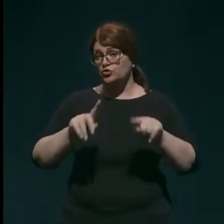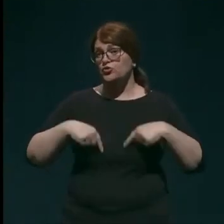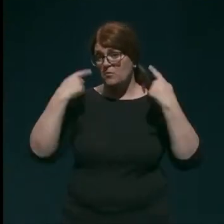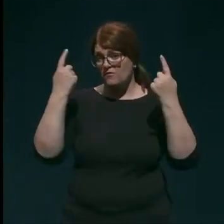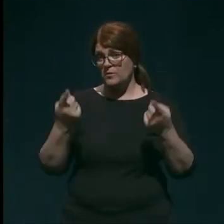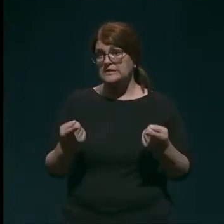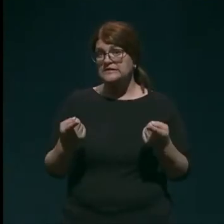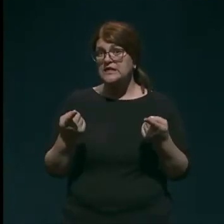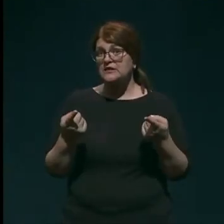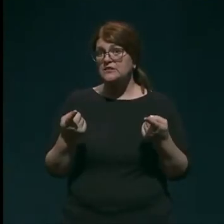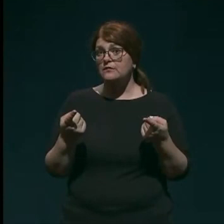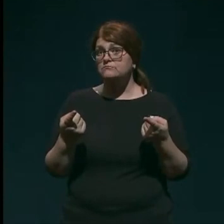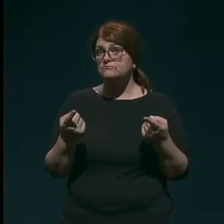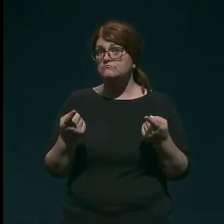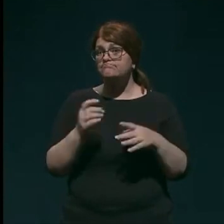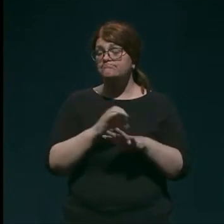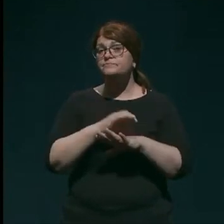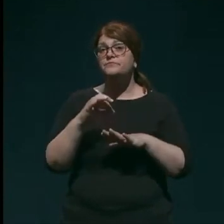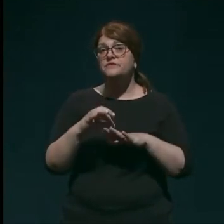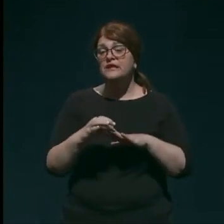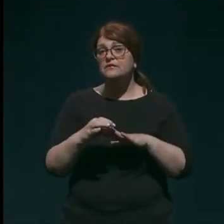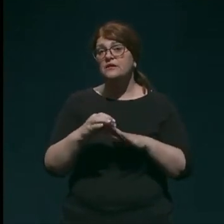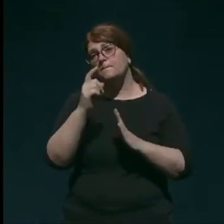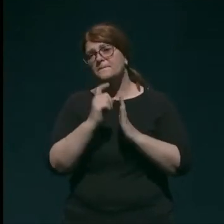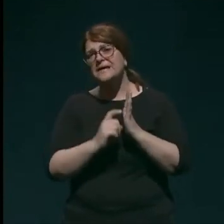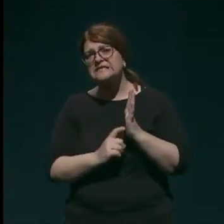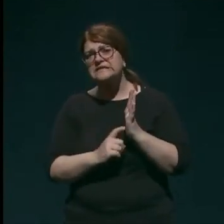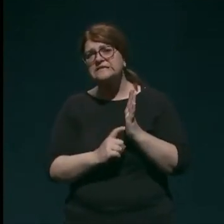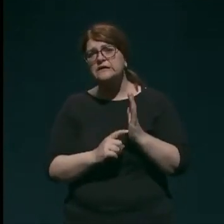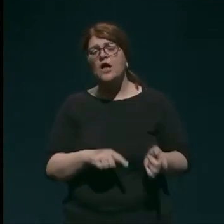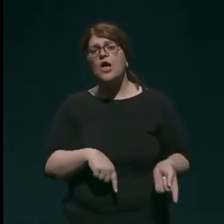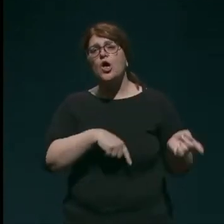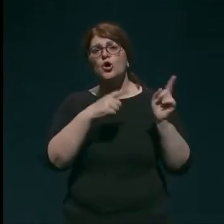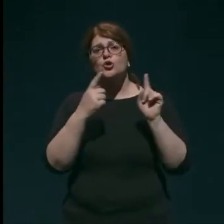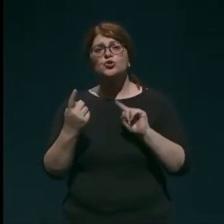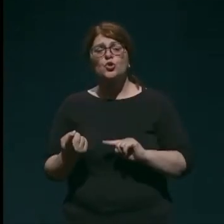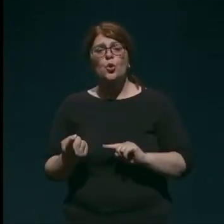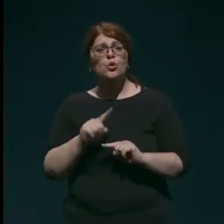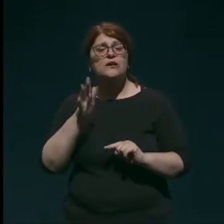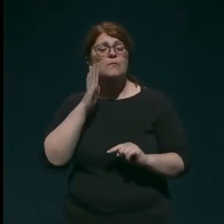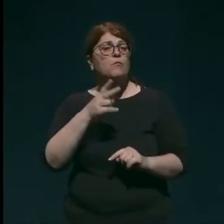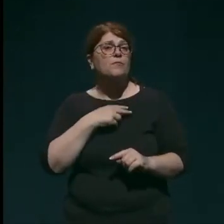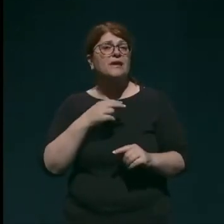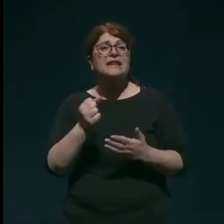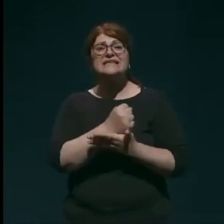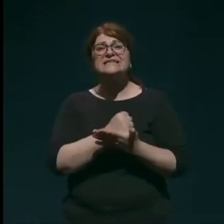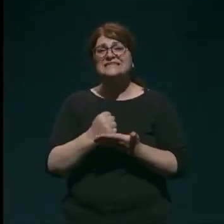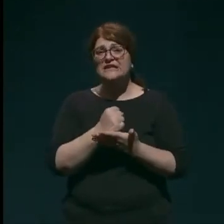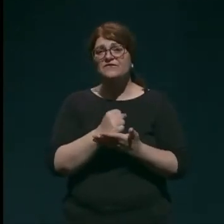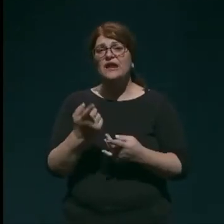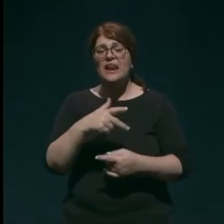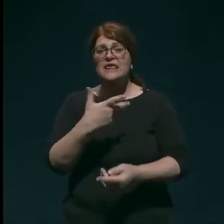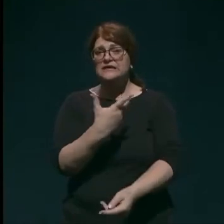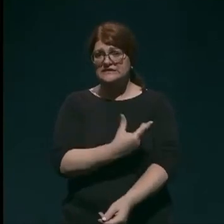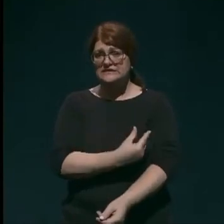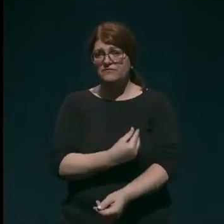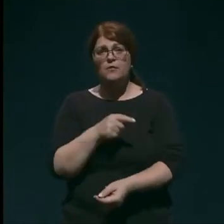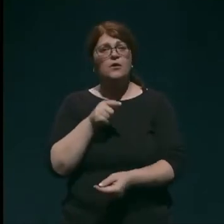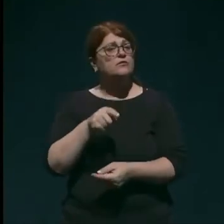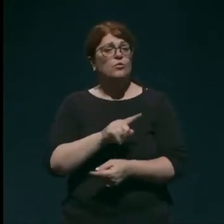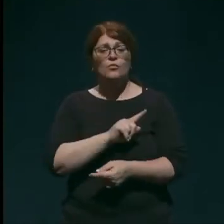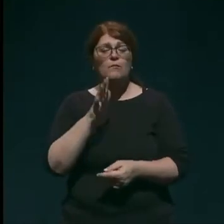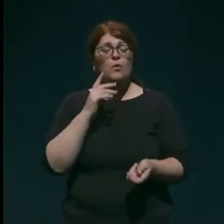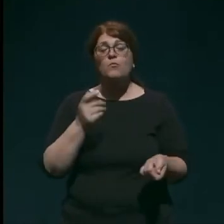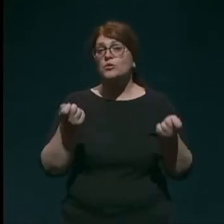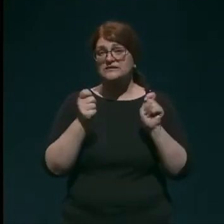tednih, mogoče mesecih, dokler, kakrat smo rekli, ne bomo imeli zdravilo, ne bomo imeli cepiva, ne bomo zaključili zgodbo